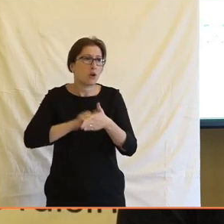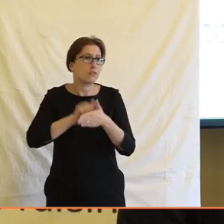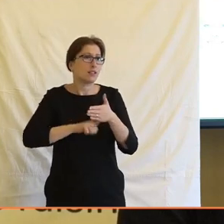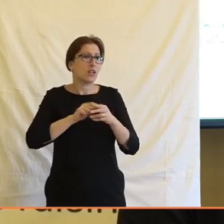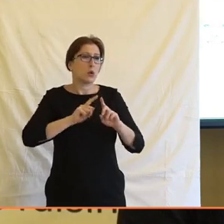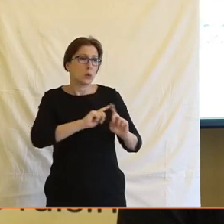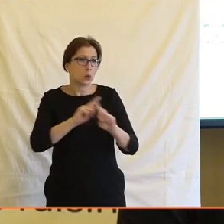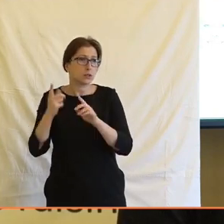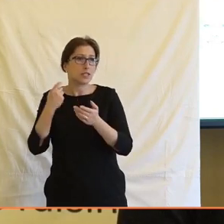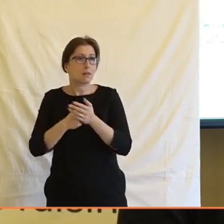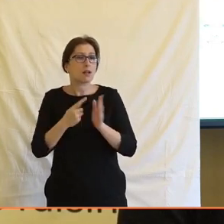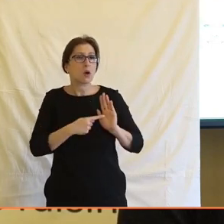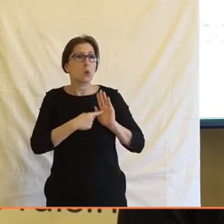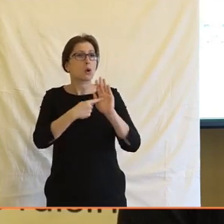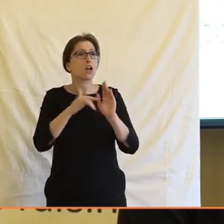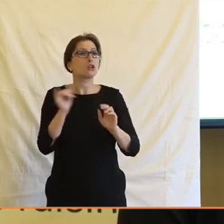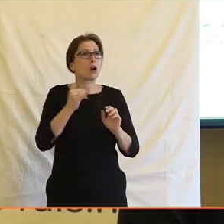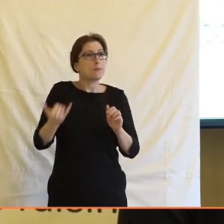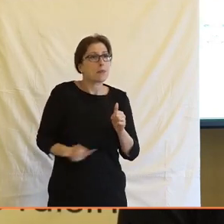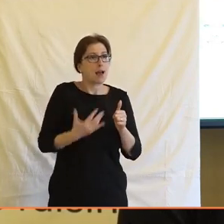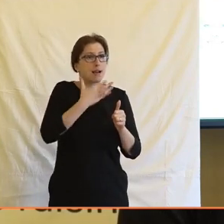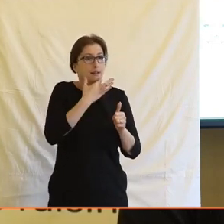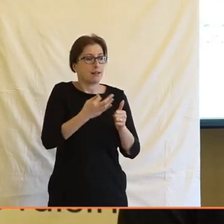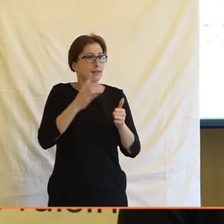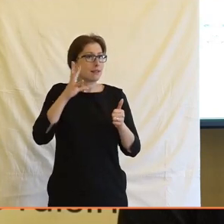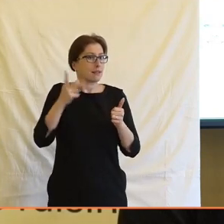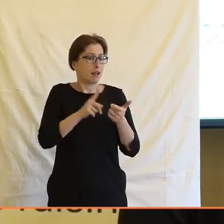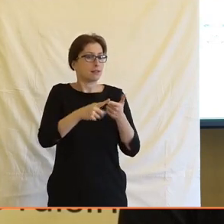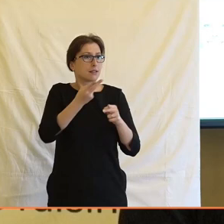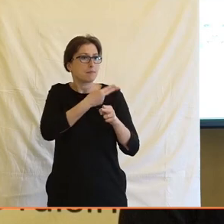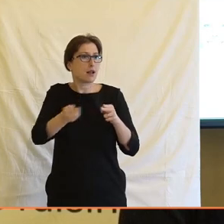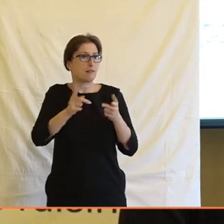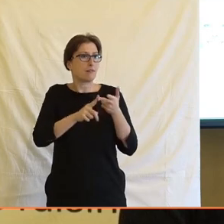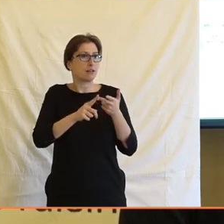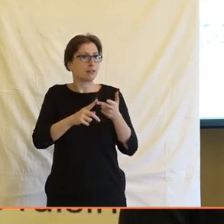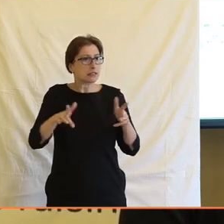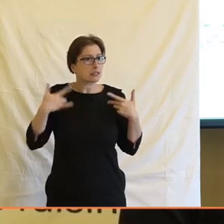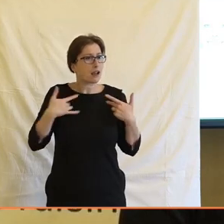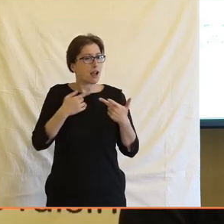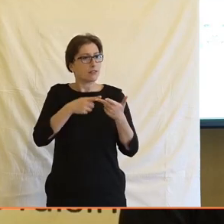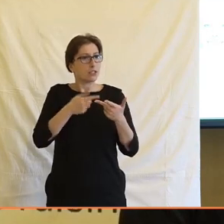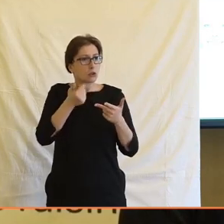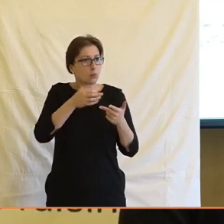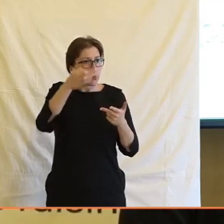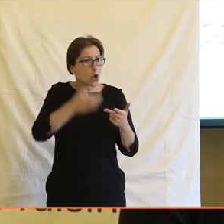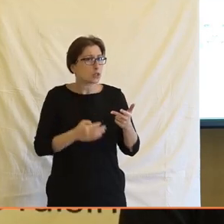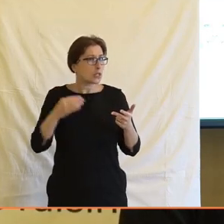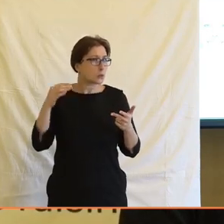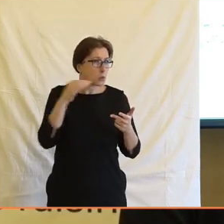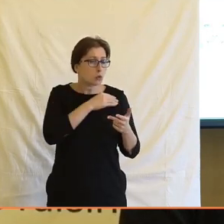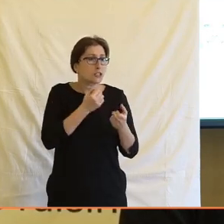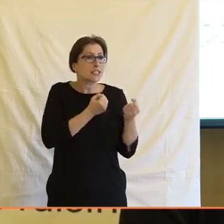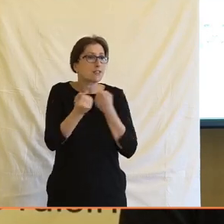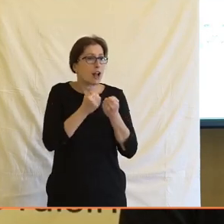to vytváření kultu zdraví, kultu mládí, dokonalosti, to jsou prostě ti dokonalí muži, kteří